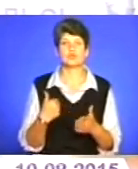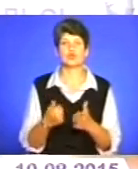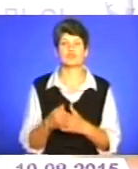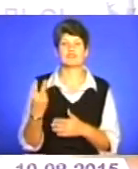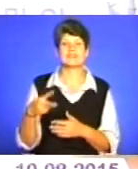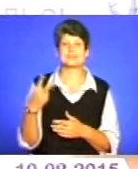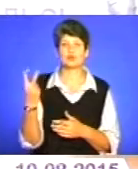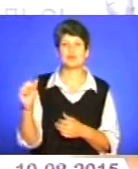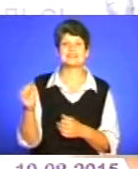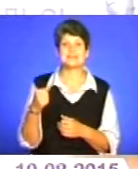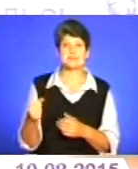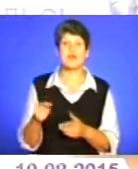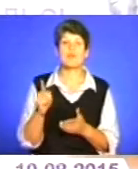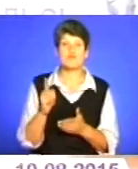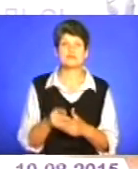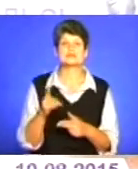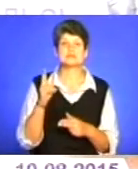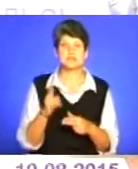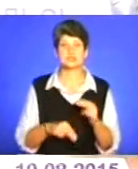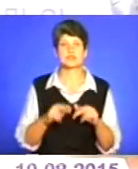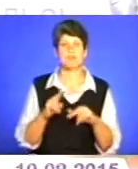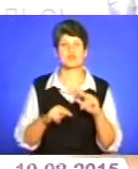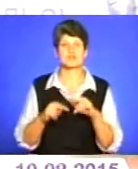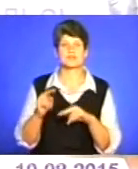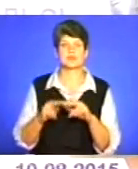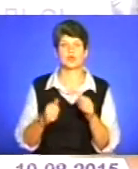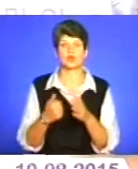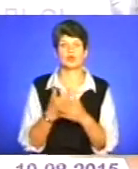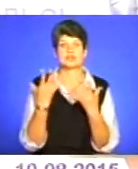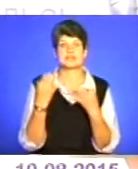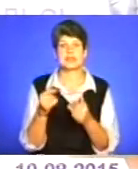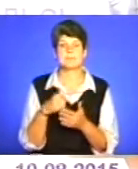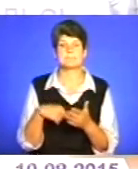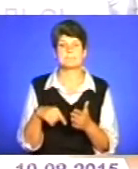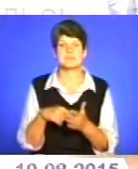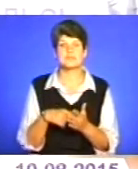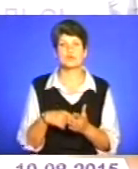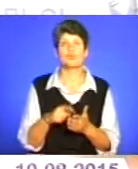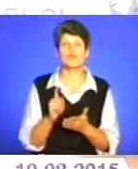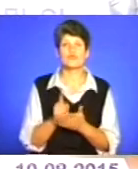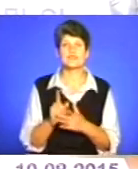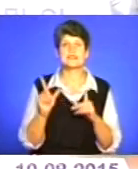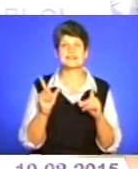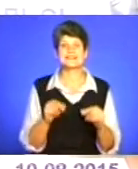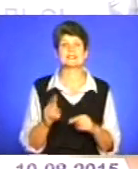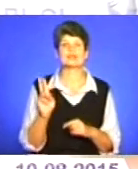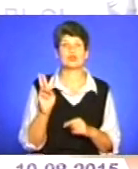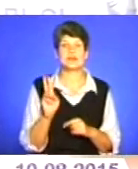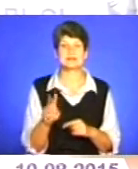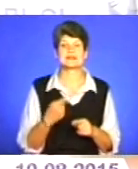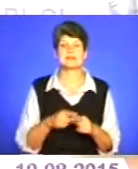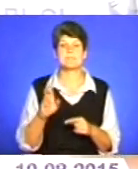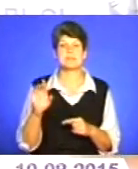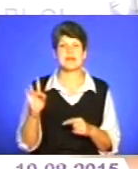повинні завершити будівництво і, я думаю, до Дня міста по ній повинні вже курсувати тролейбуси. Це лінія